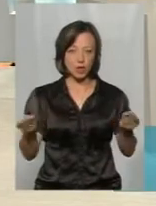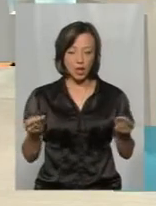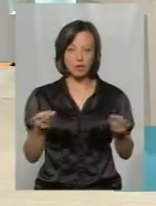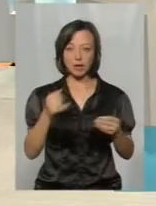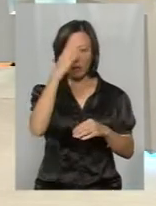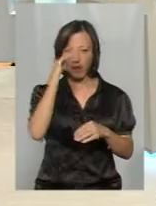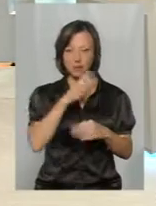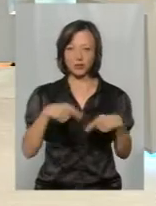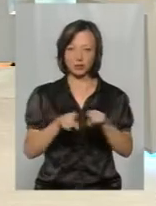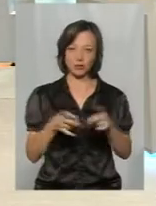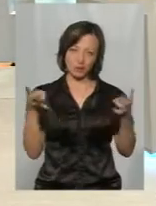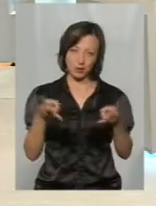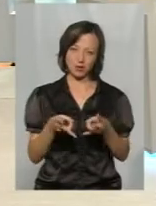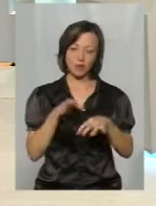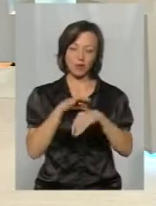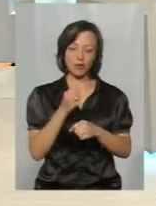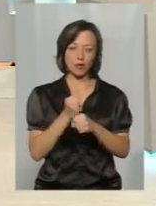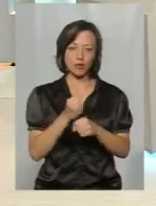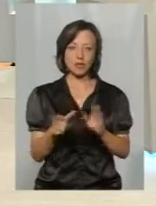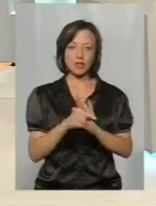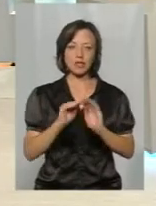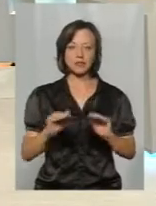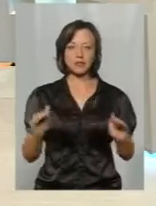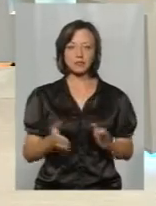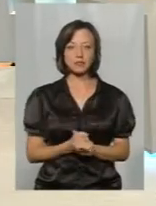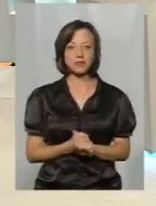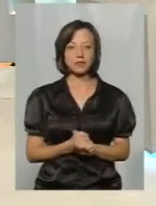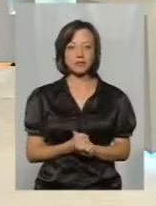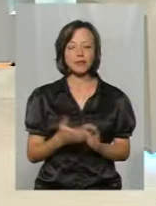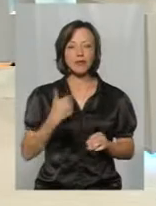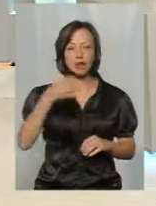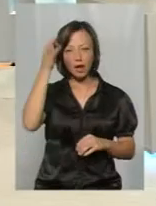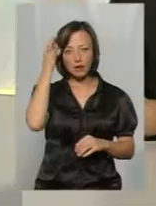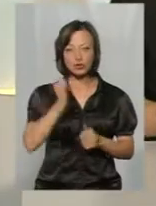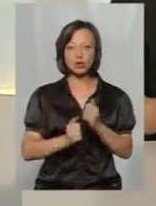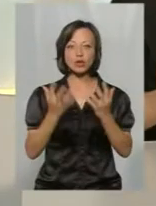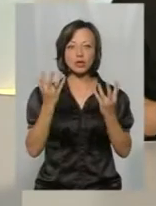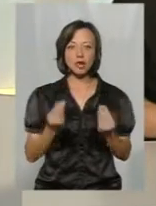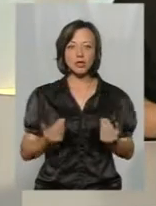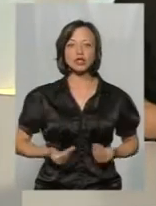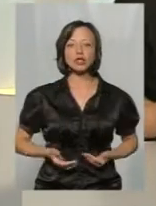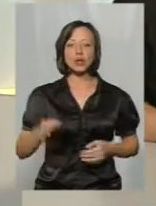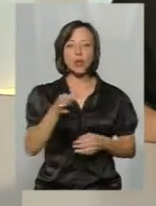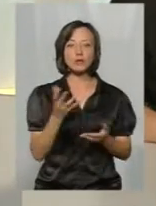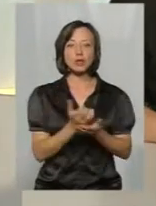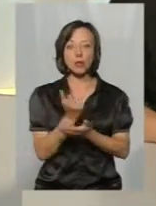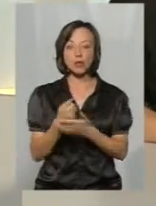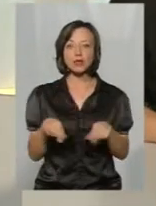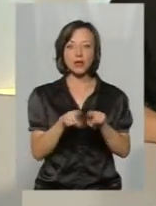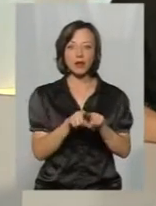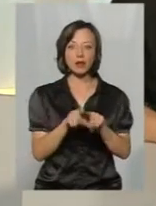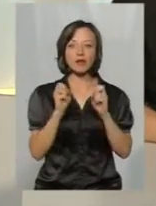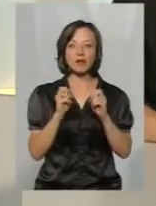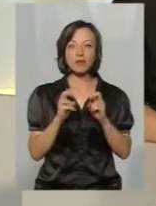Батькам також потрібно проводити роботу з дітьми. Я нагадаю, що щодня жителі області знаходять отакі